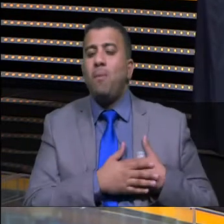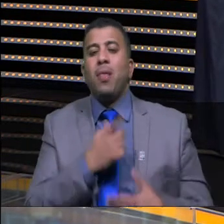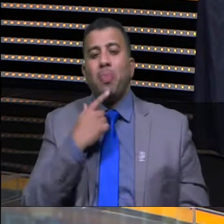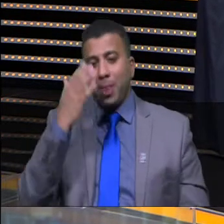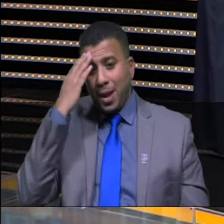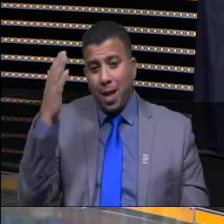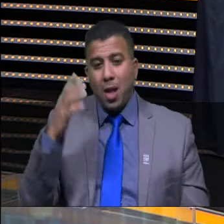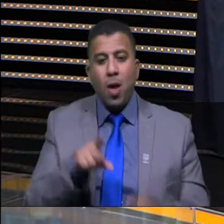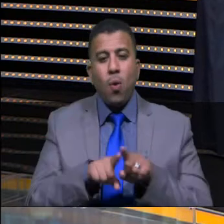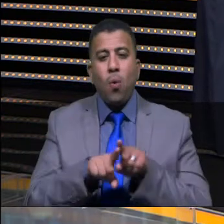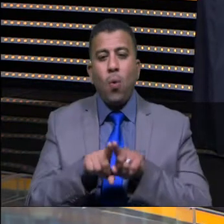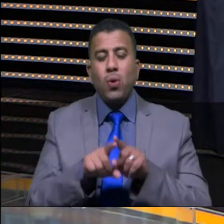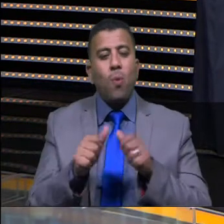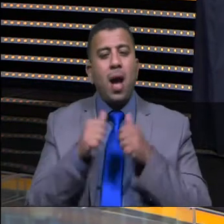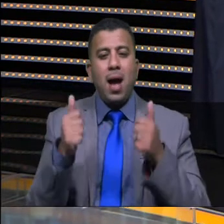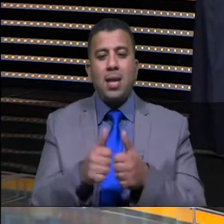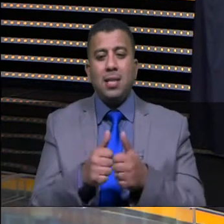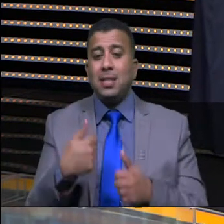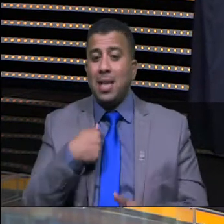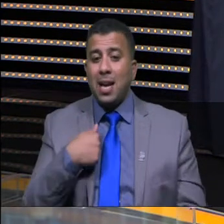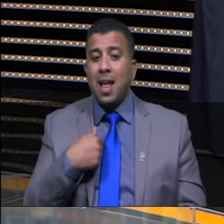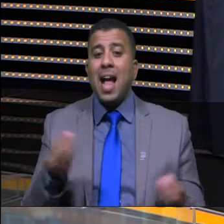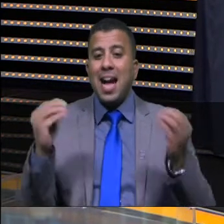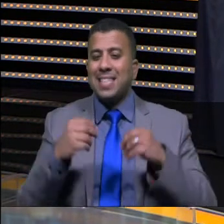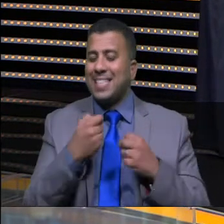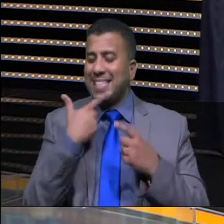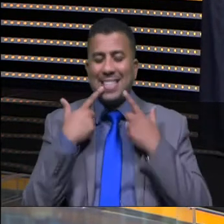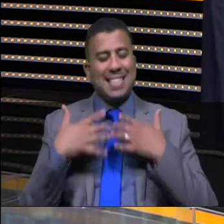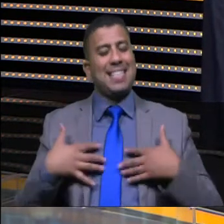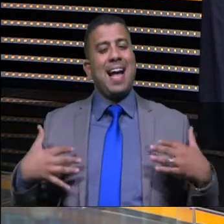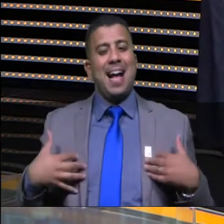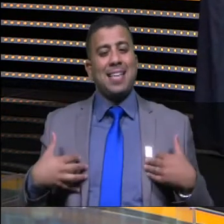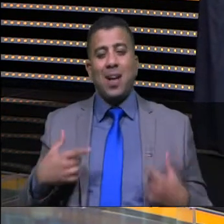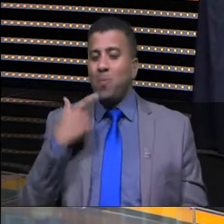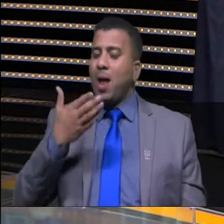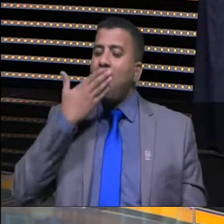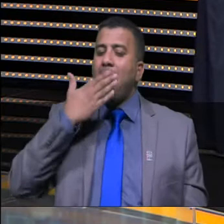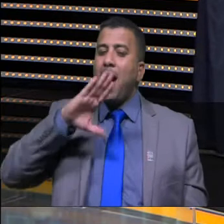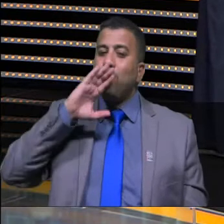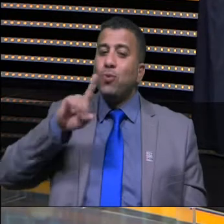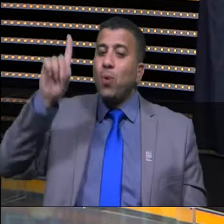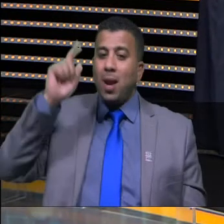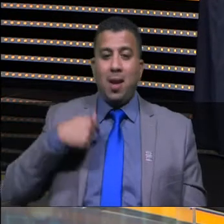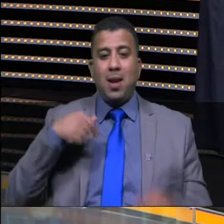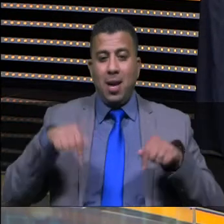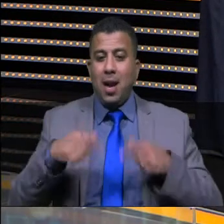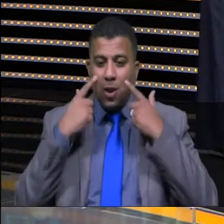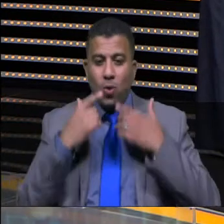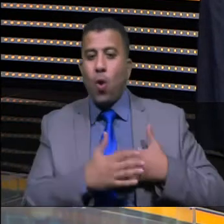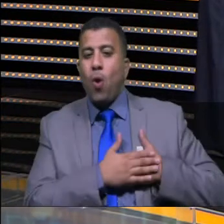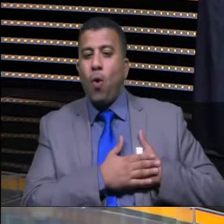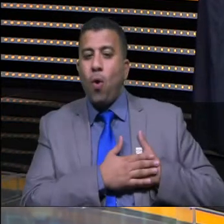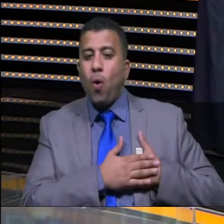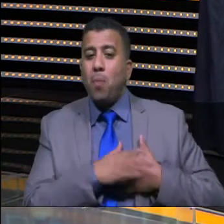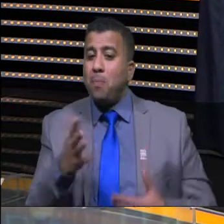وامتنان من إخوتي وأهلي جعلني أكثر سعادة وحمد لله لما نعيش من حب ولاتنا